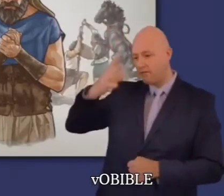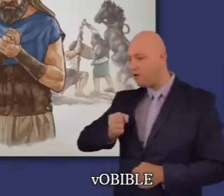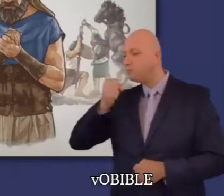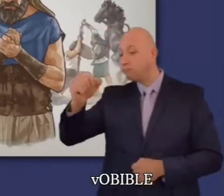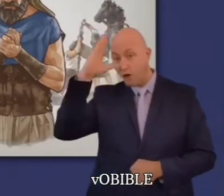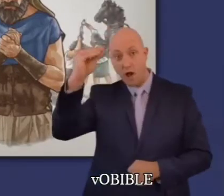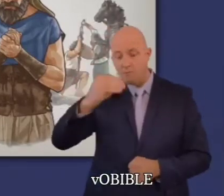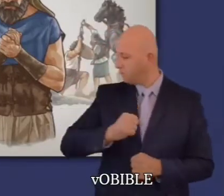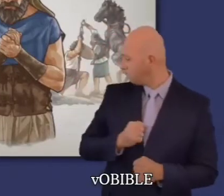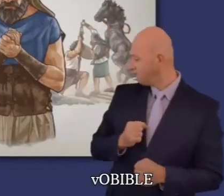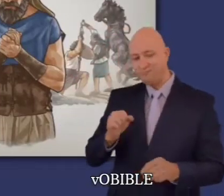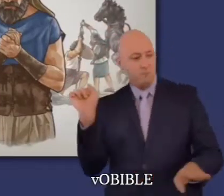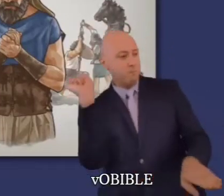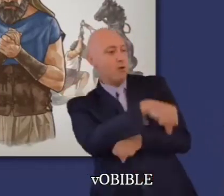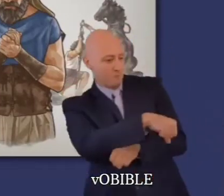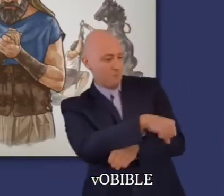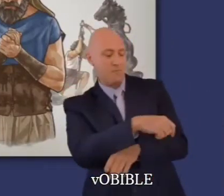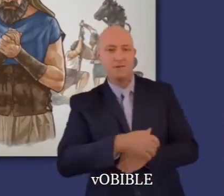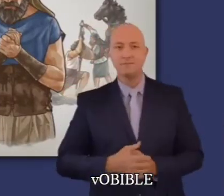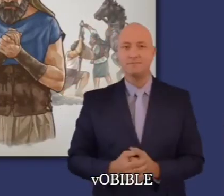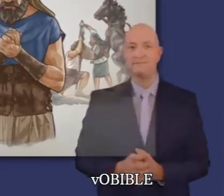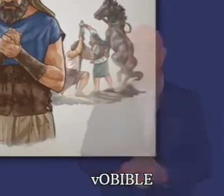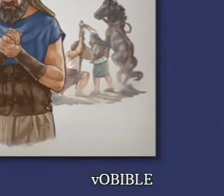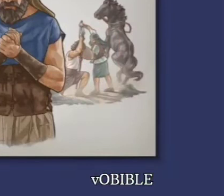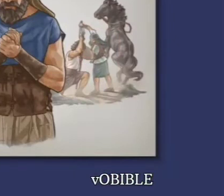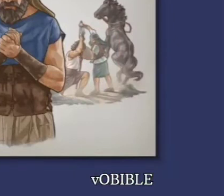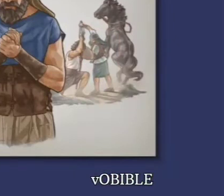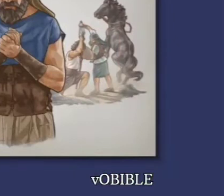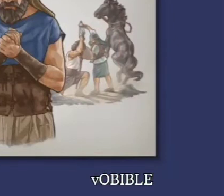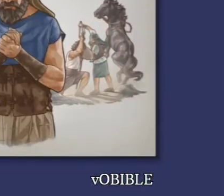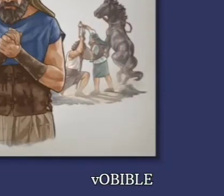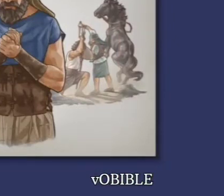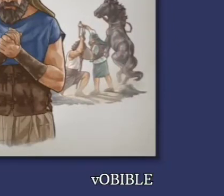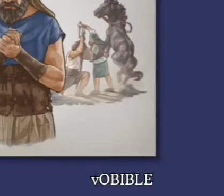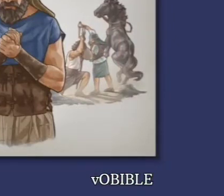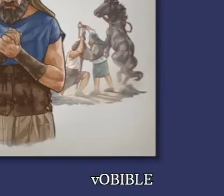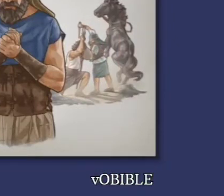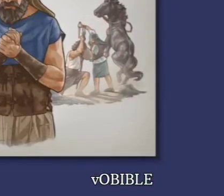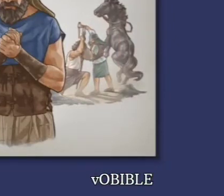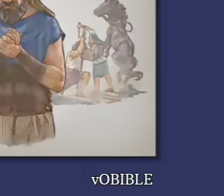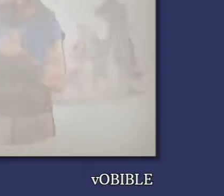réussit à vaincre les Ammonites qui, avec les Philistins, opprimaient les Israélites depuis 18 ans.